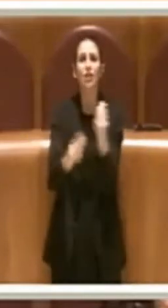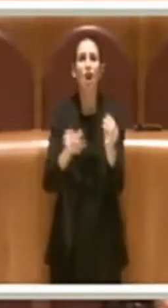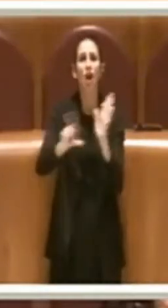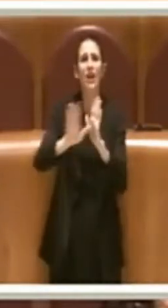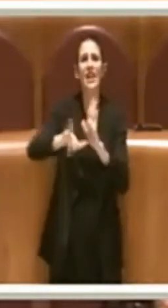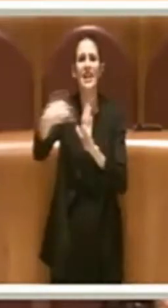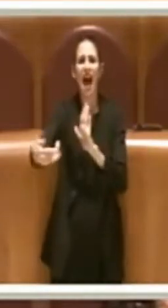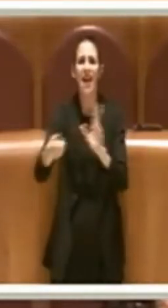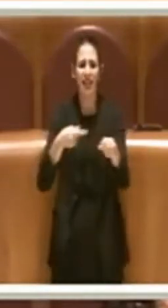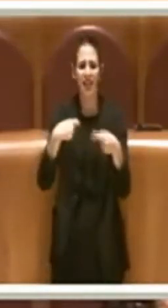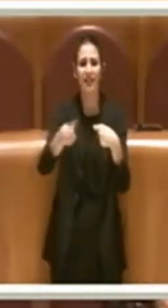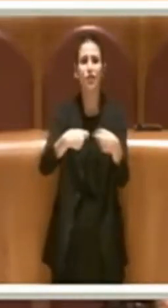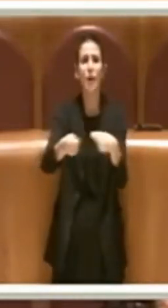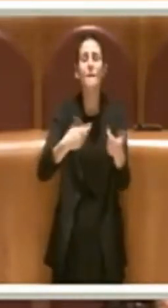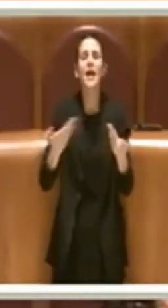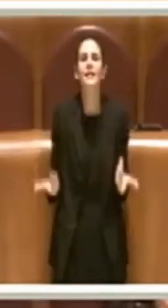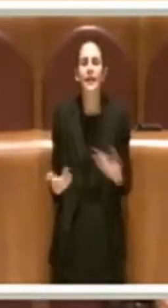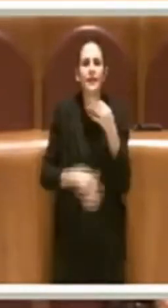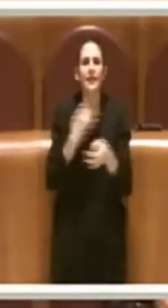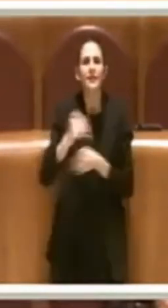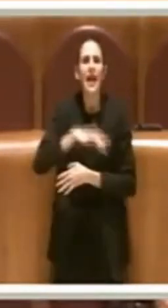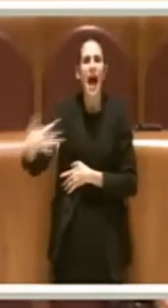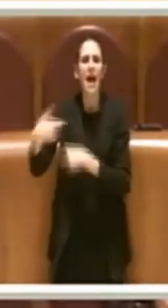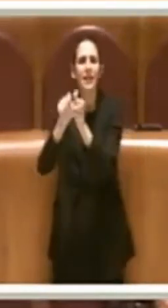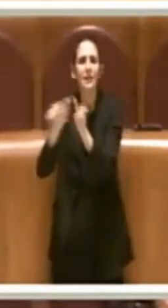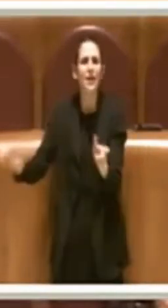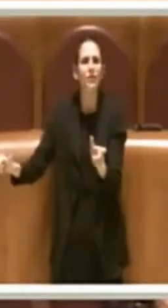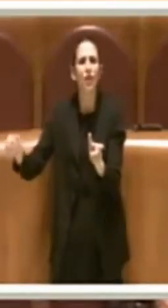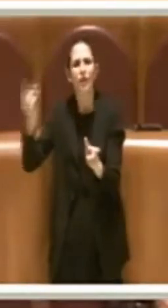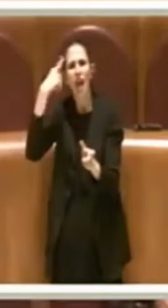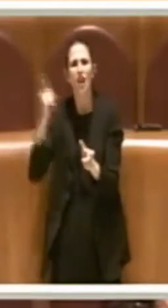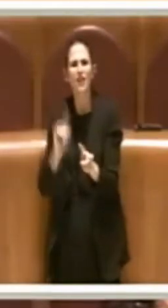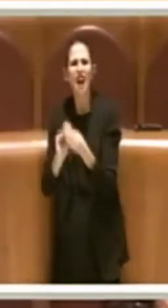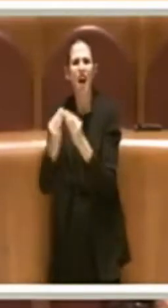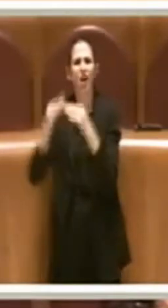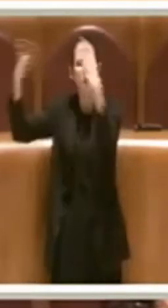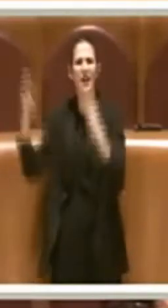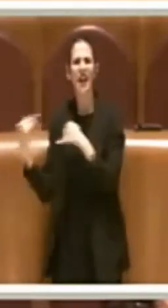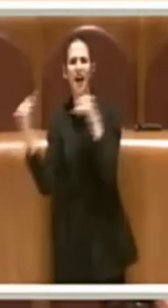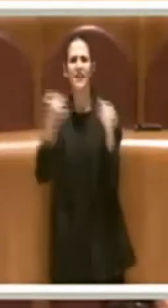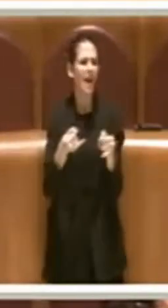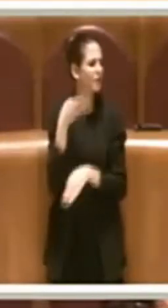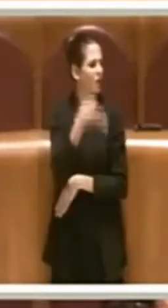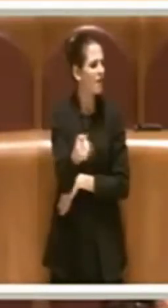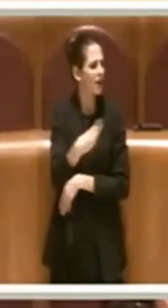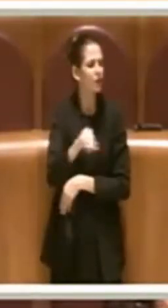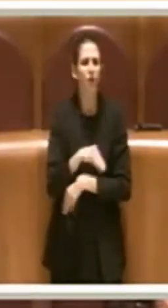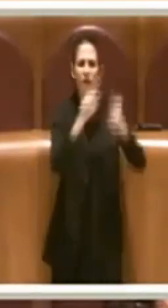Quindi le persone che non hanno altri posti dove andare oltre casa propria sono quelli del gioco d'azzardo.